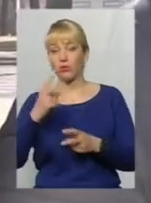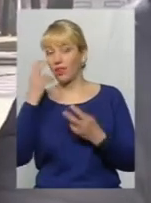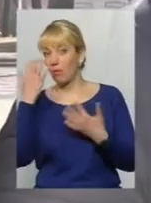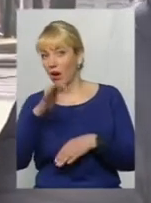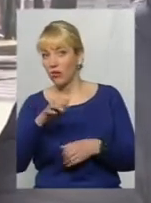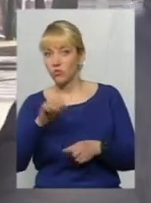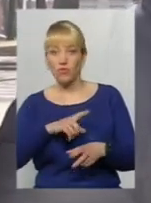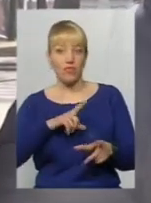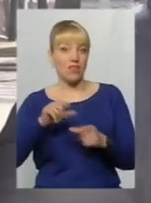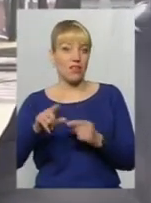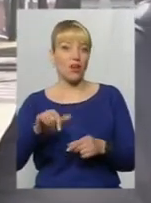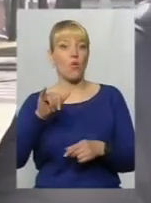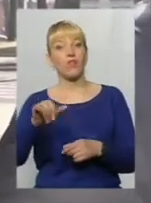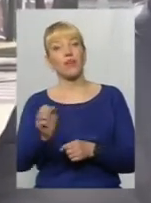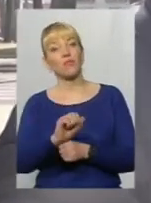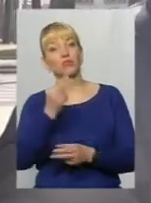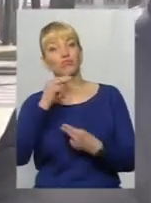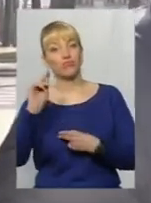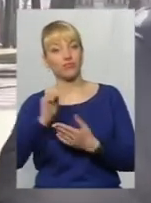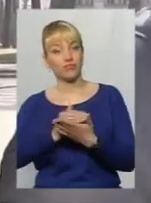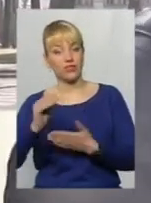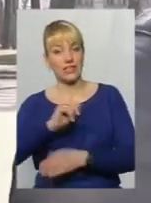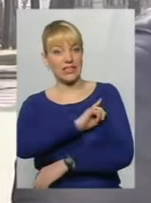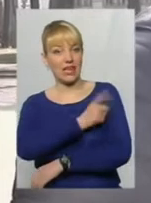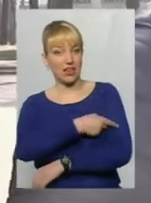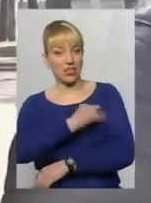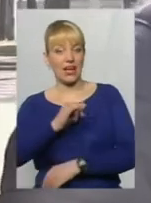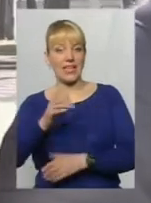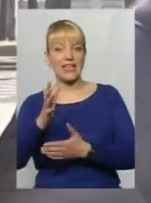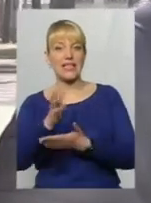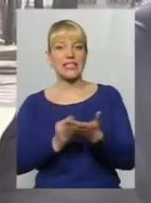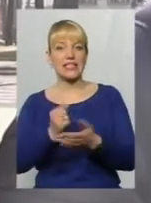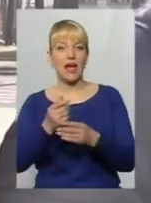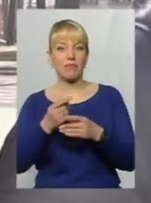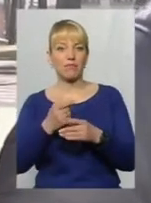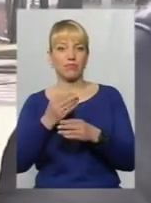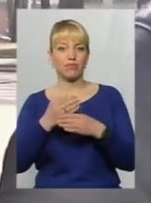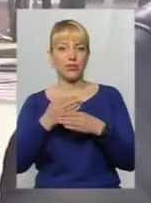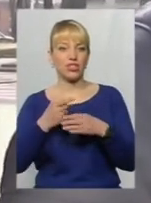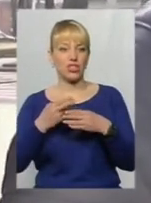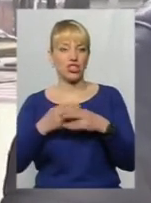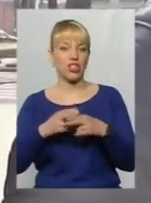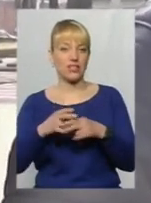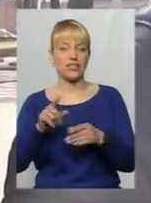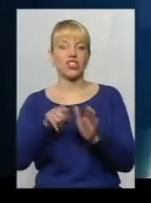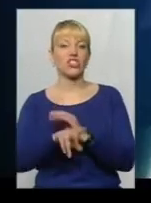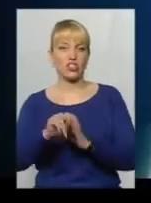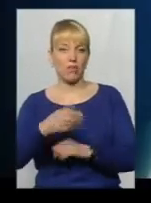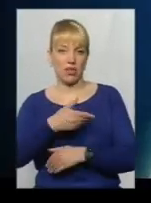може вони не їздять. Але в них машини, правда, красивіші, сильніші. І запчасті в них, виходить, дешевші, ніж нам.